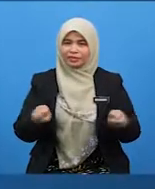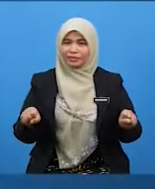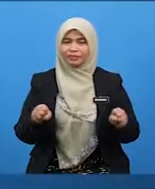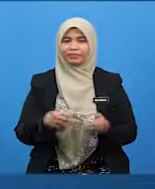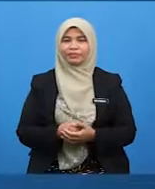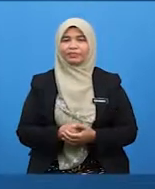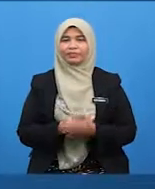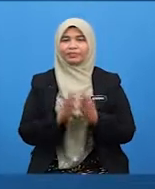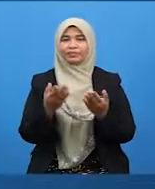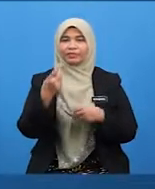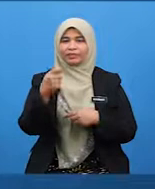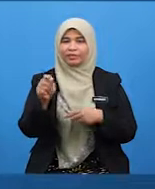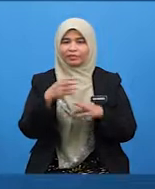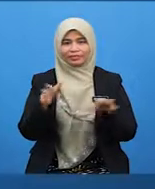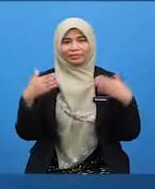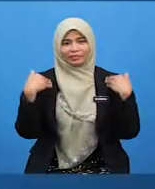Buku teks dah ada?